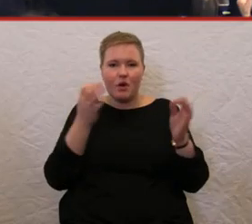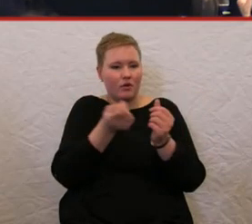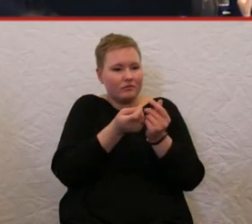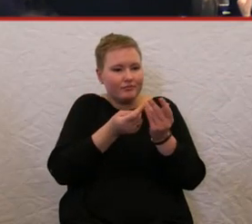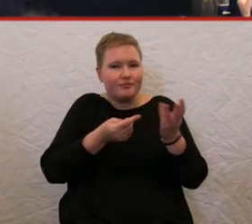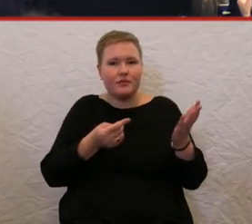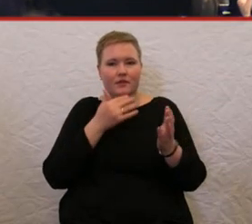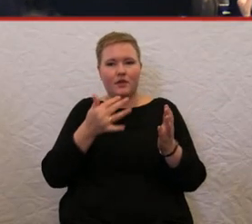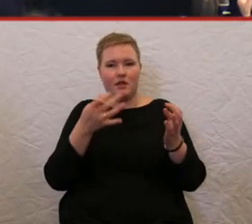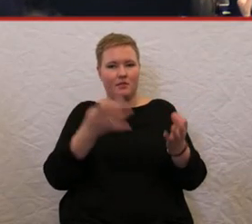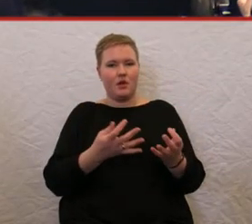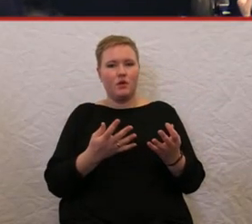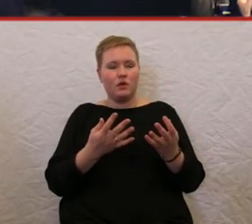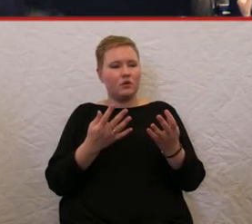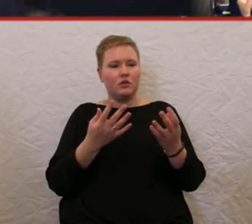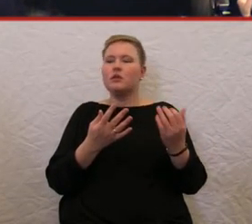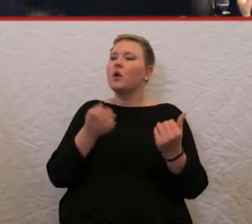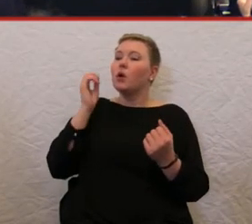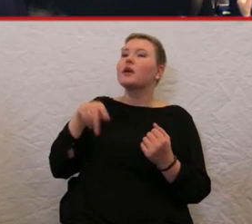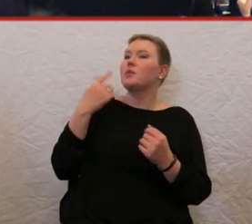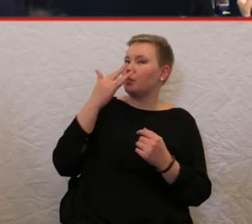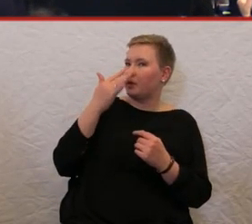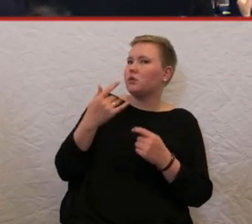Ausstattung hinzukriegen in Berlin. Probieren wir mal aus. Bleiben wir in Kontakt.